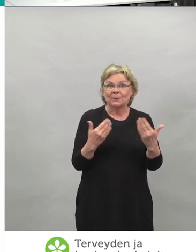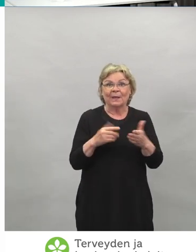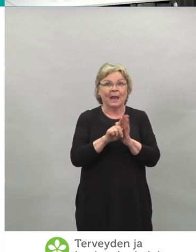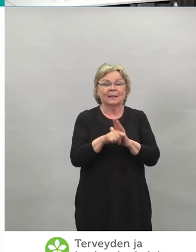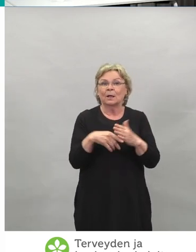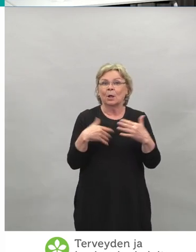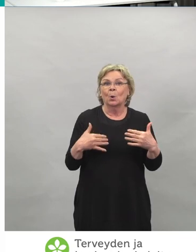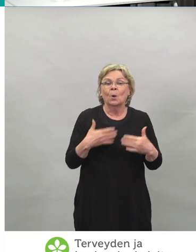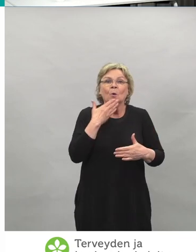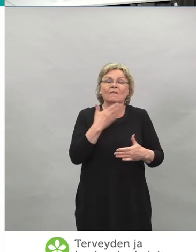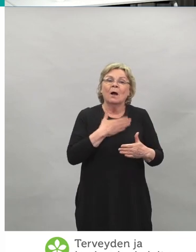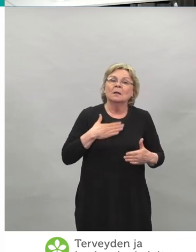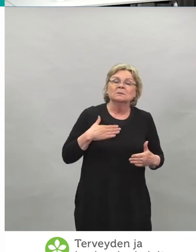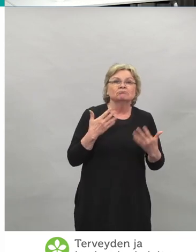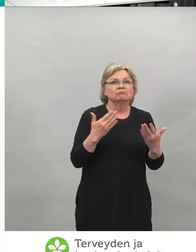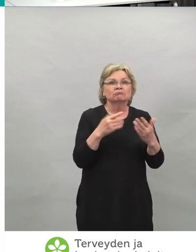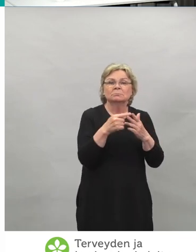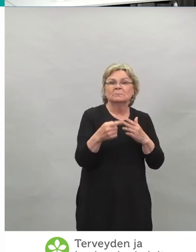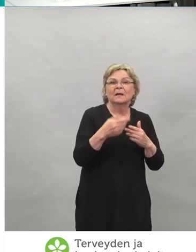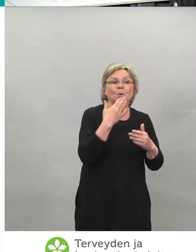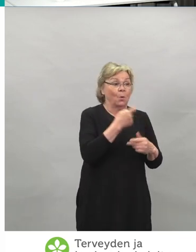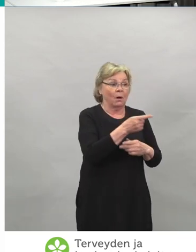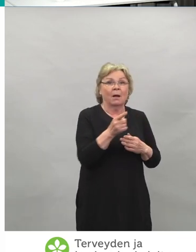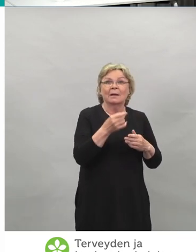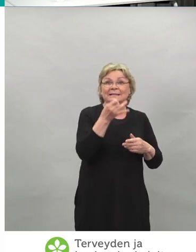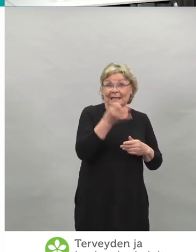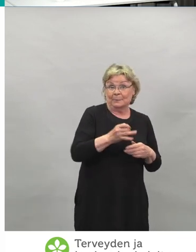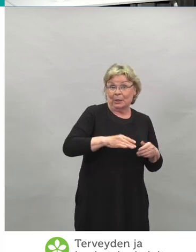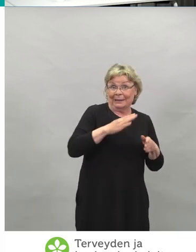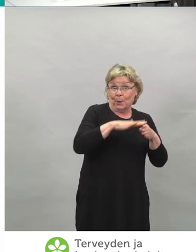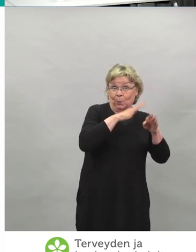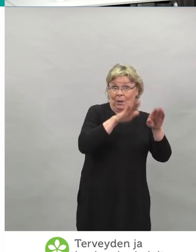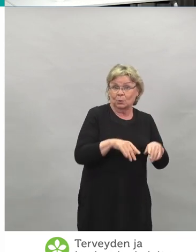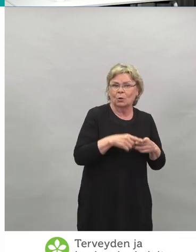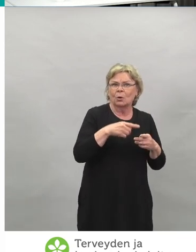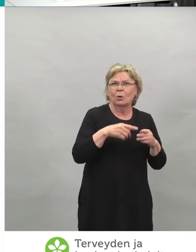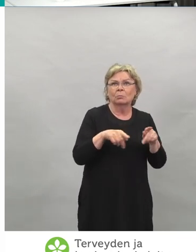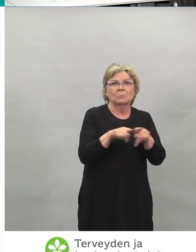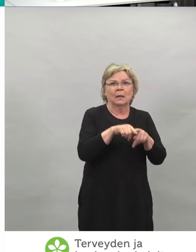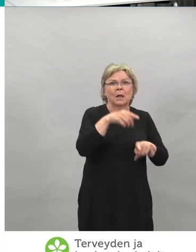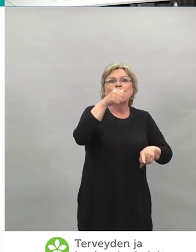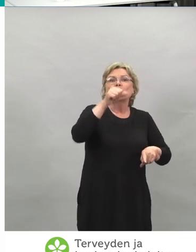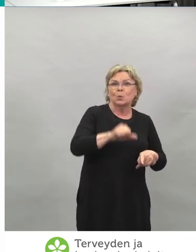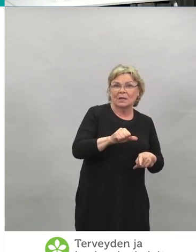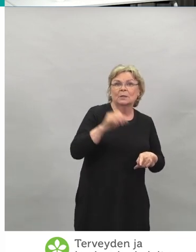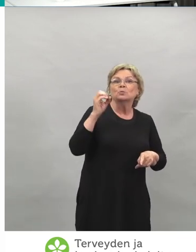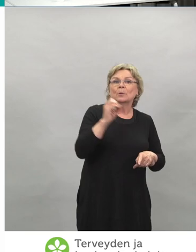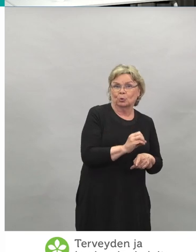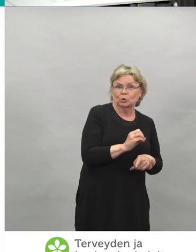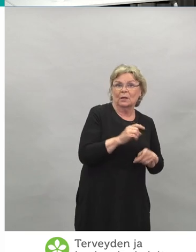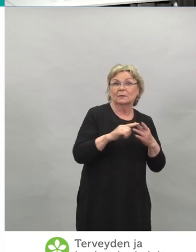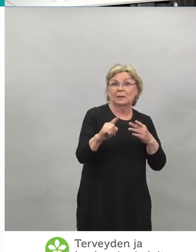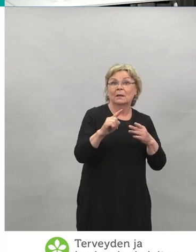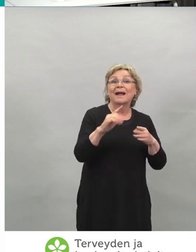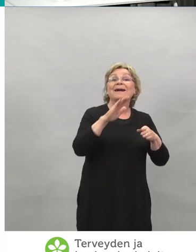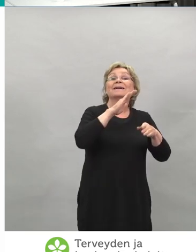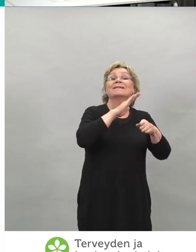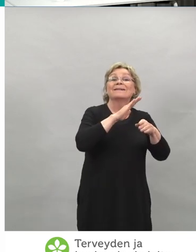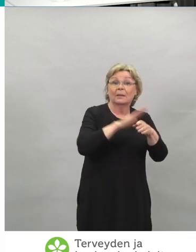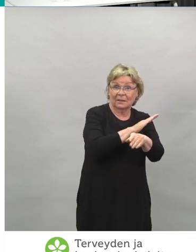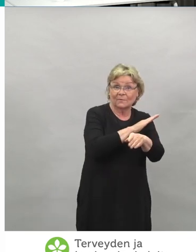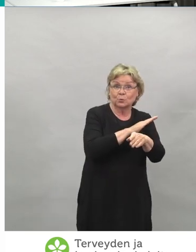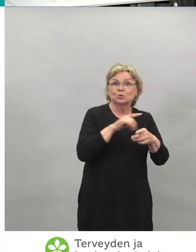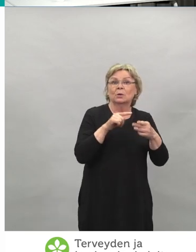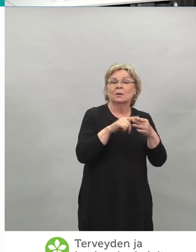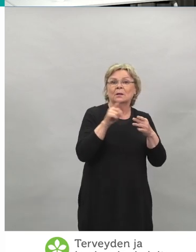ilahduttavasti 70 vuotta täyttäneet tosiaan yli 90 prosentin rokotuskattavuus. Varmasti, kun otetaan vielä